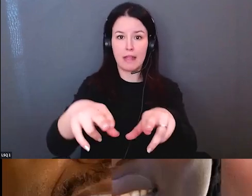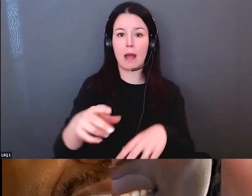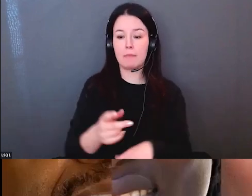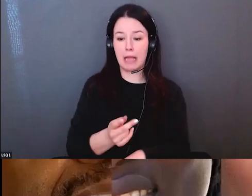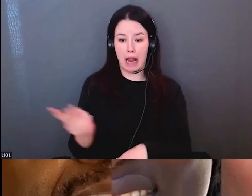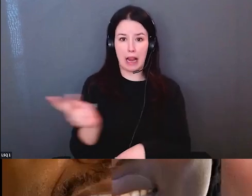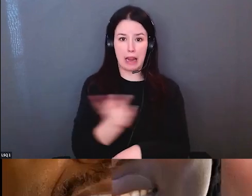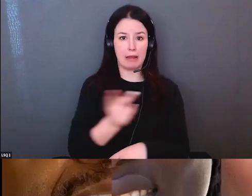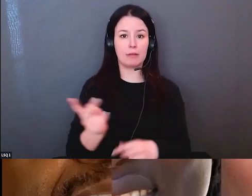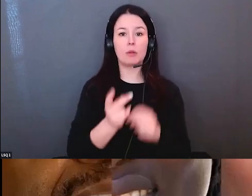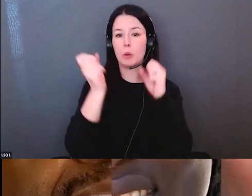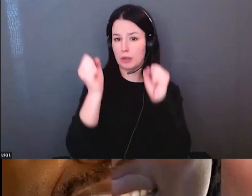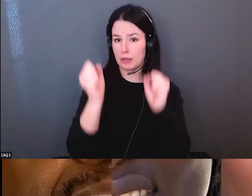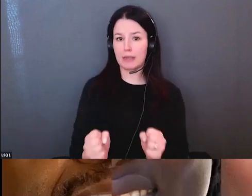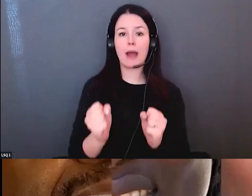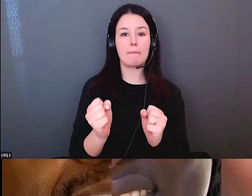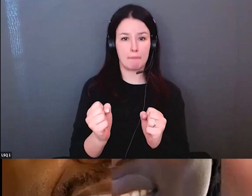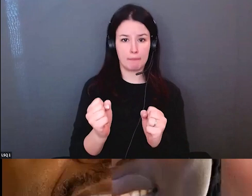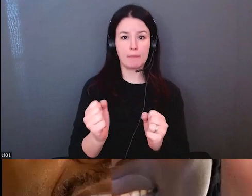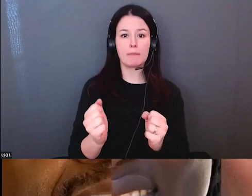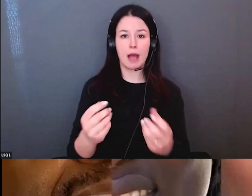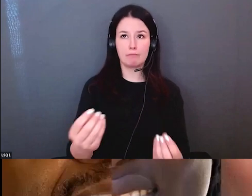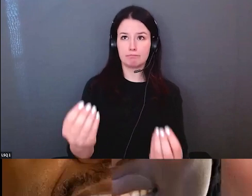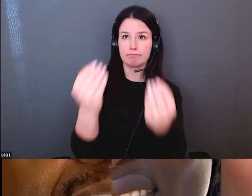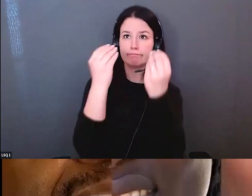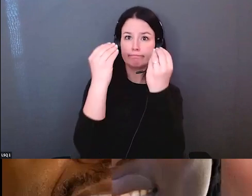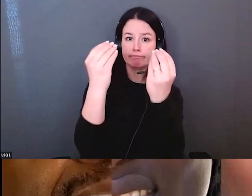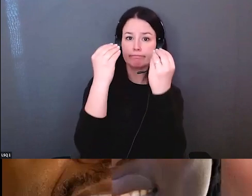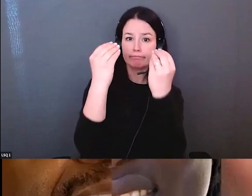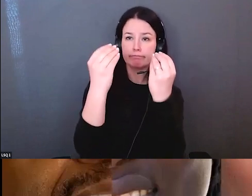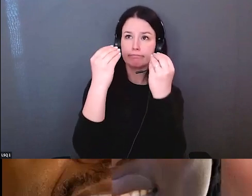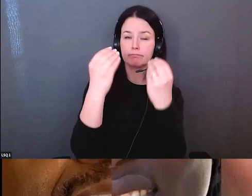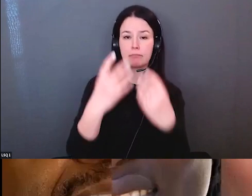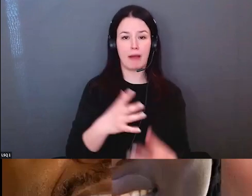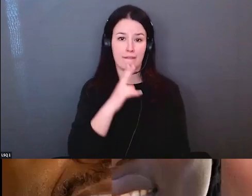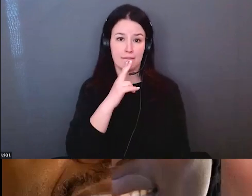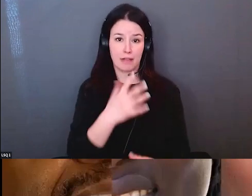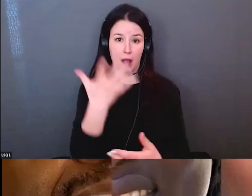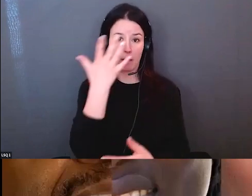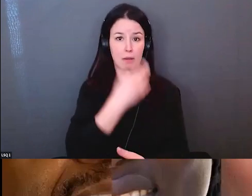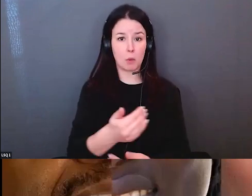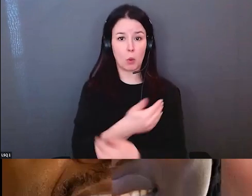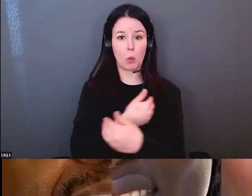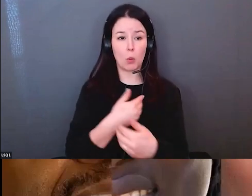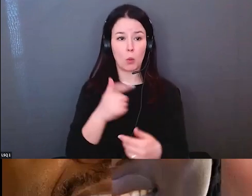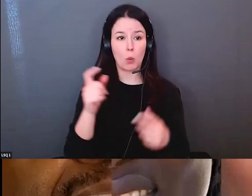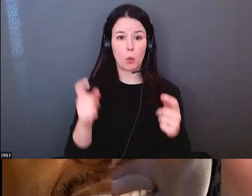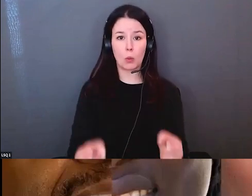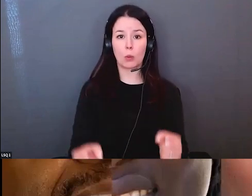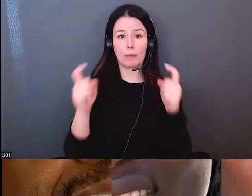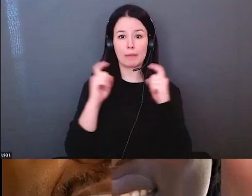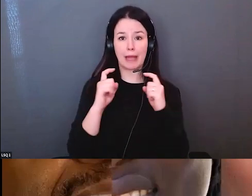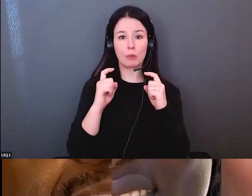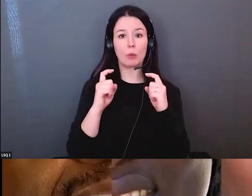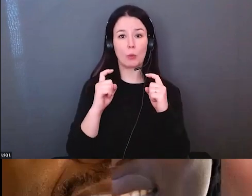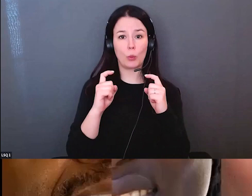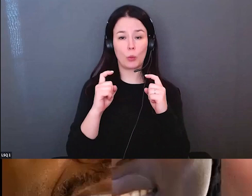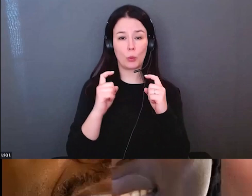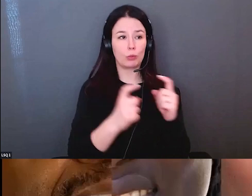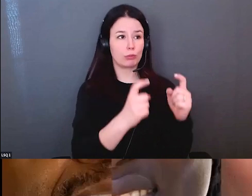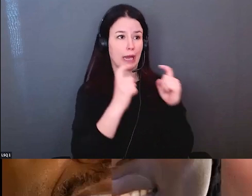Donc nous sommes dans le territoire Mohawk en face de Montréal.